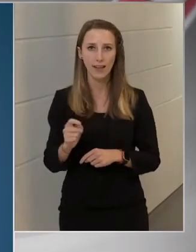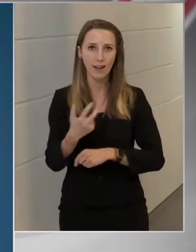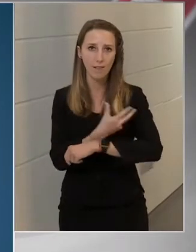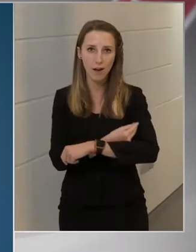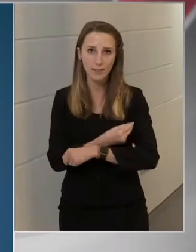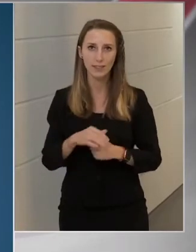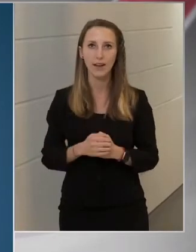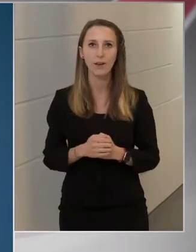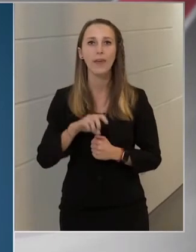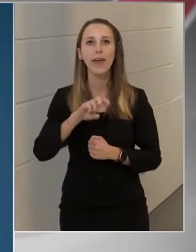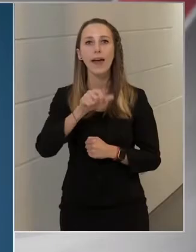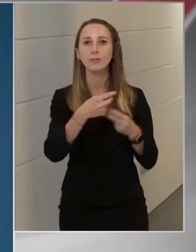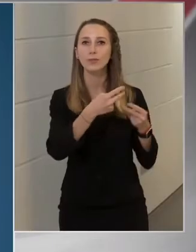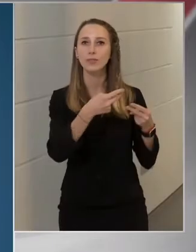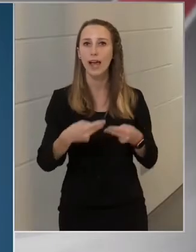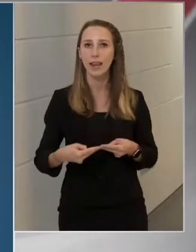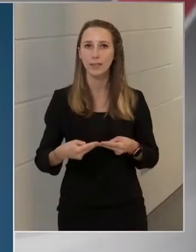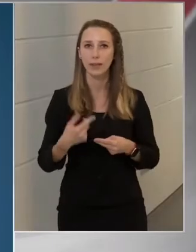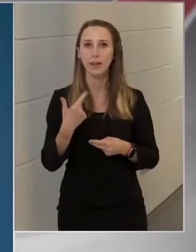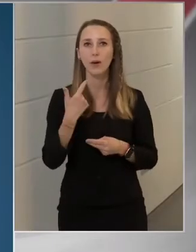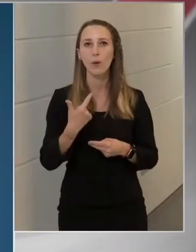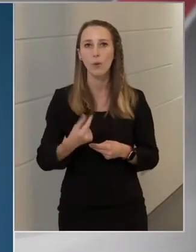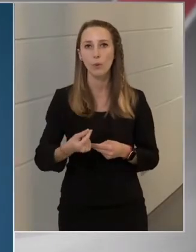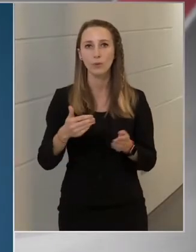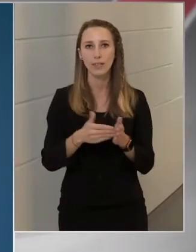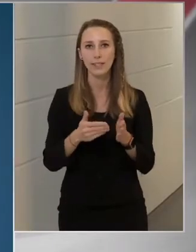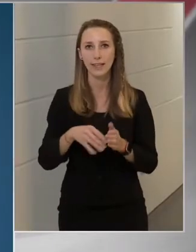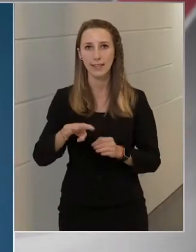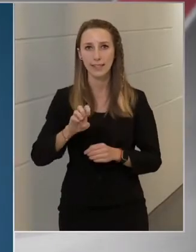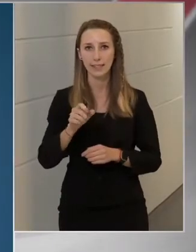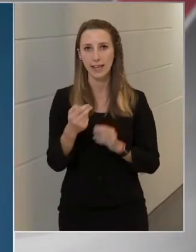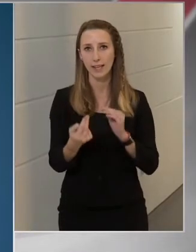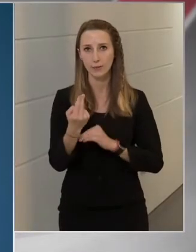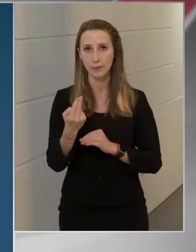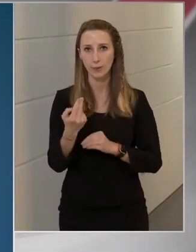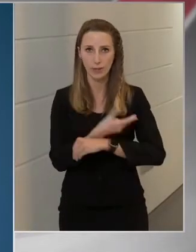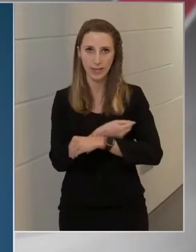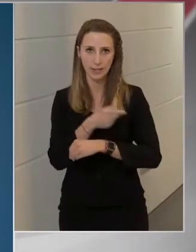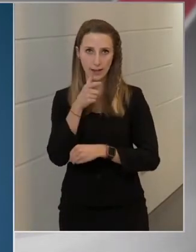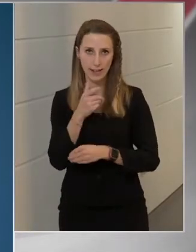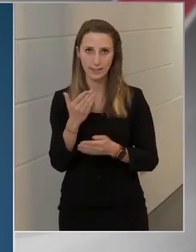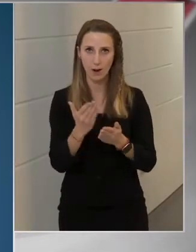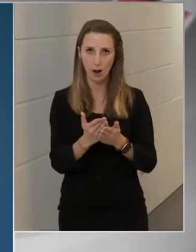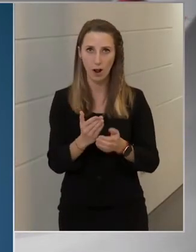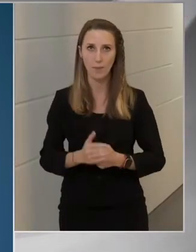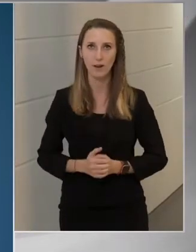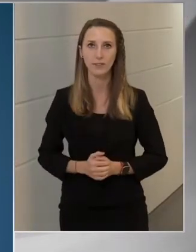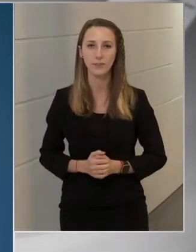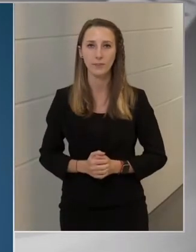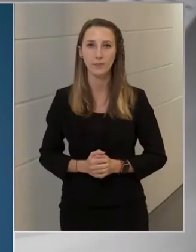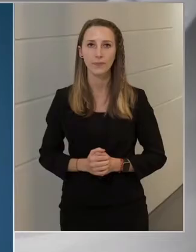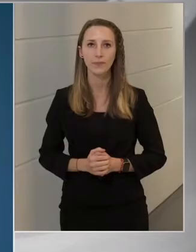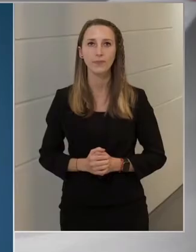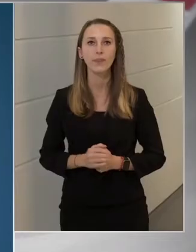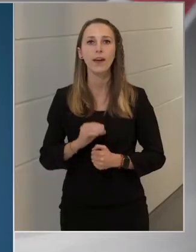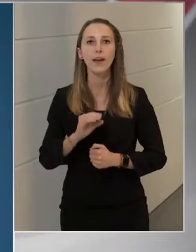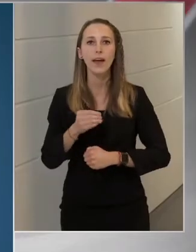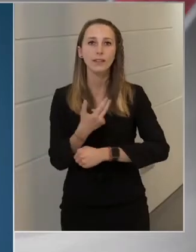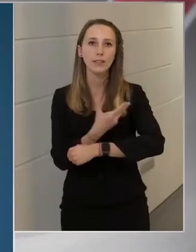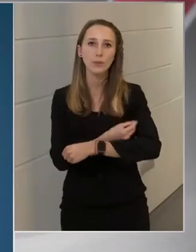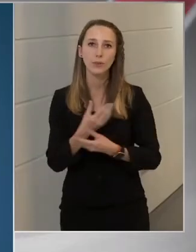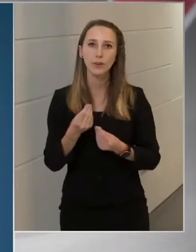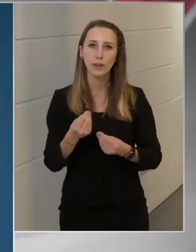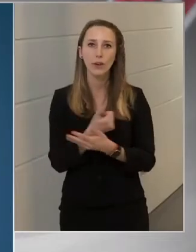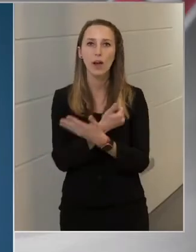amelynek az első szállítmánya 2400 fő oltására lesz alkalmas. Ezt az oltóanyagot